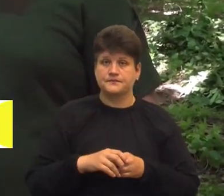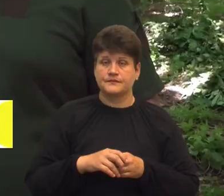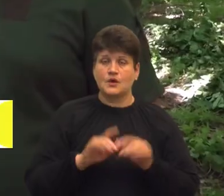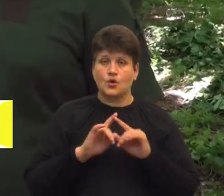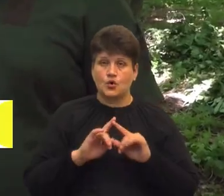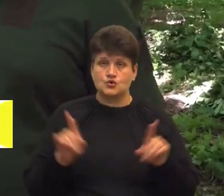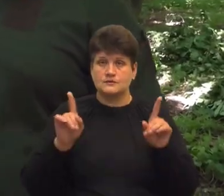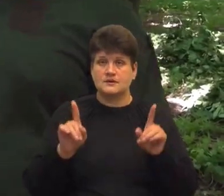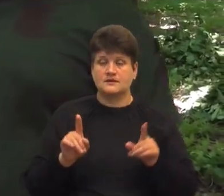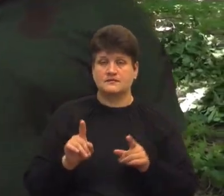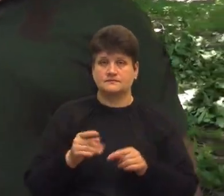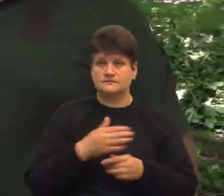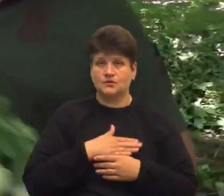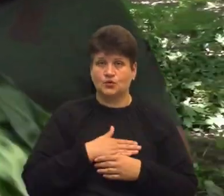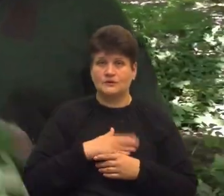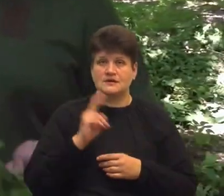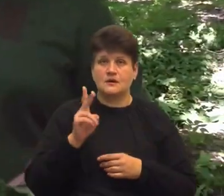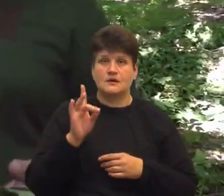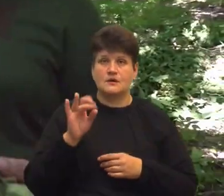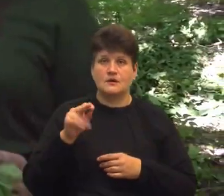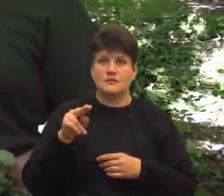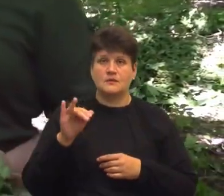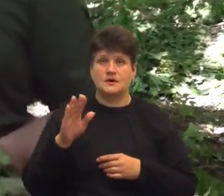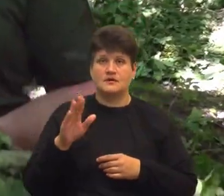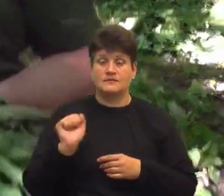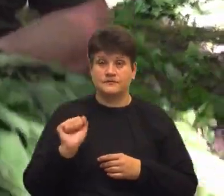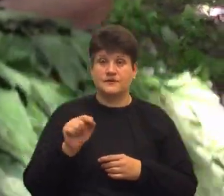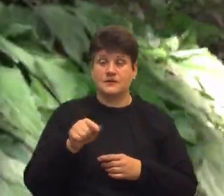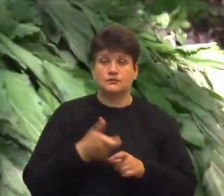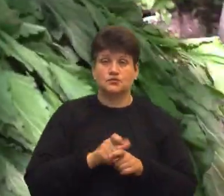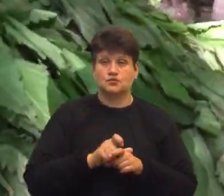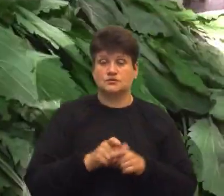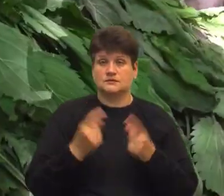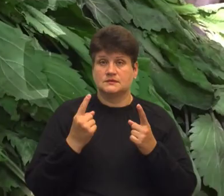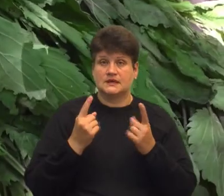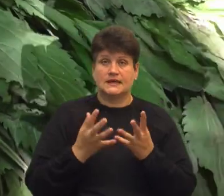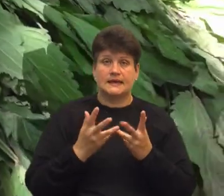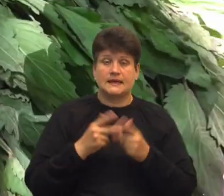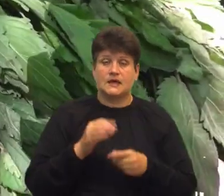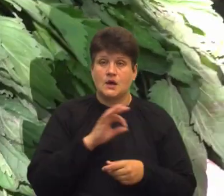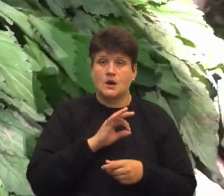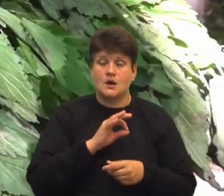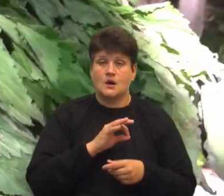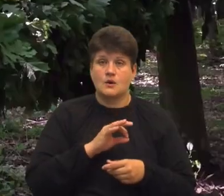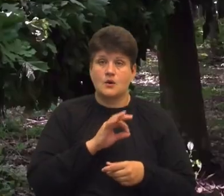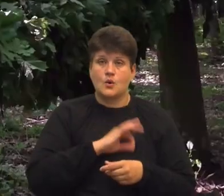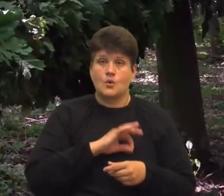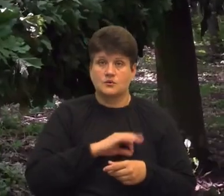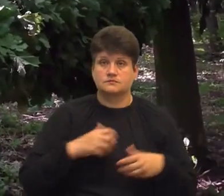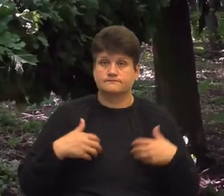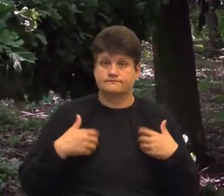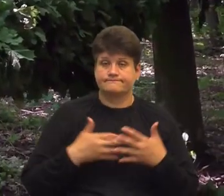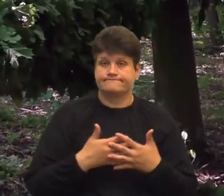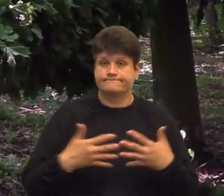користуються серед тварин, це віники з кропиви Які є дуже велика кількість корисних речовин і різних елементів На